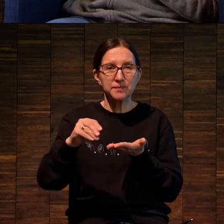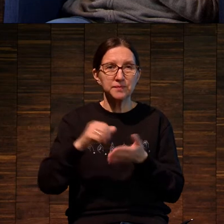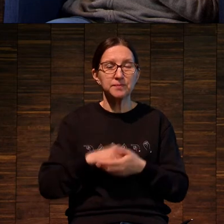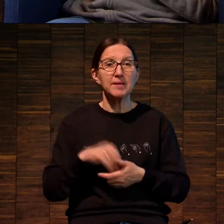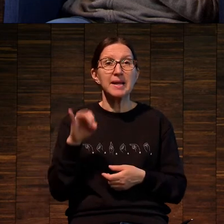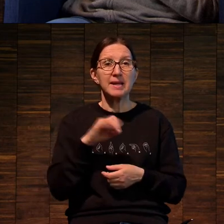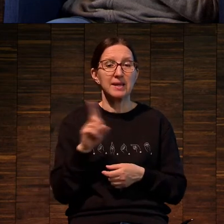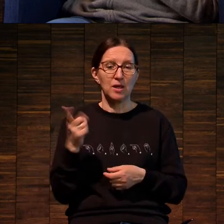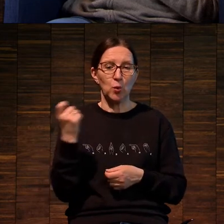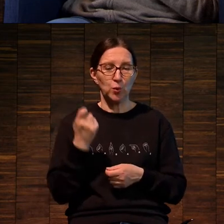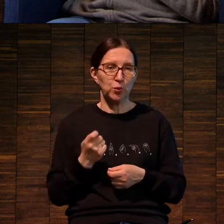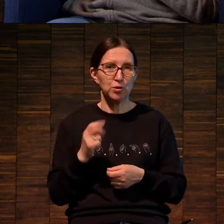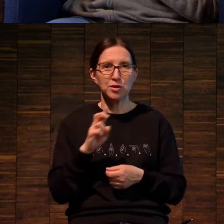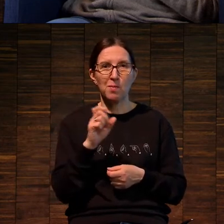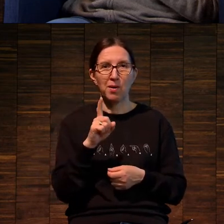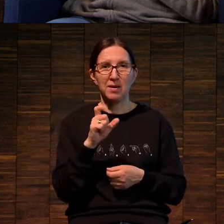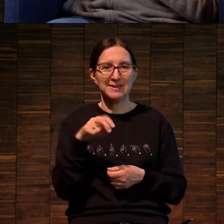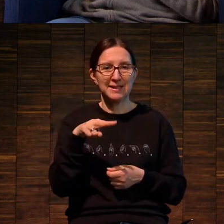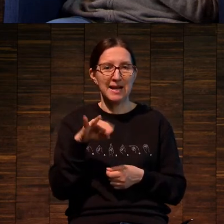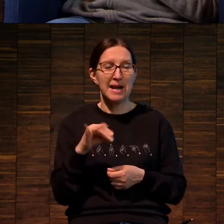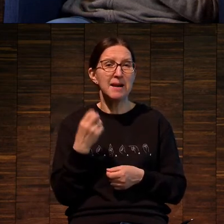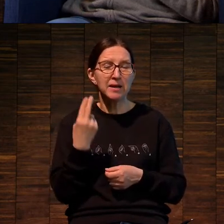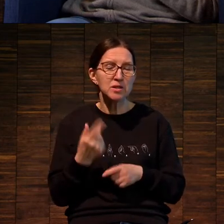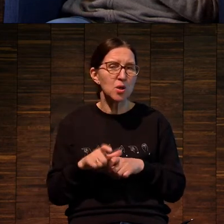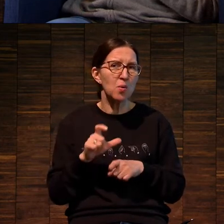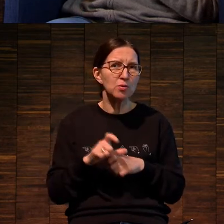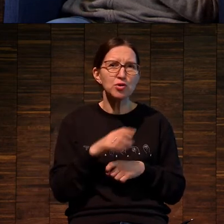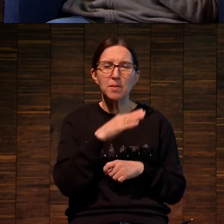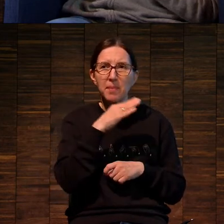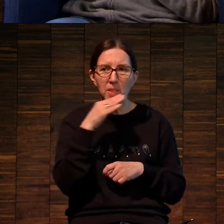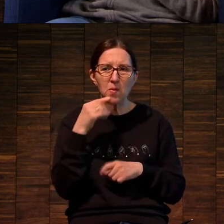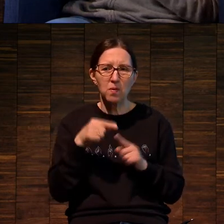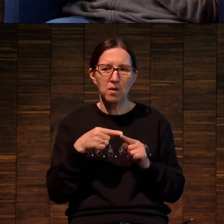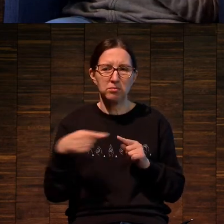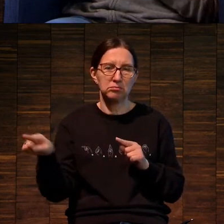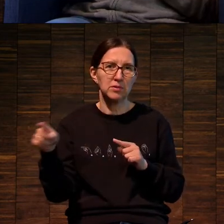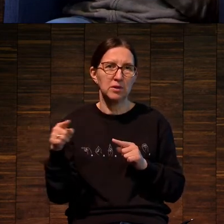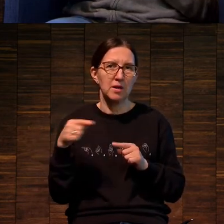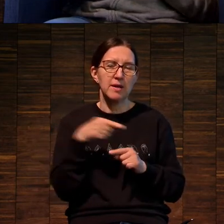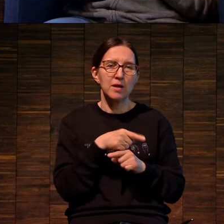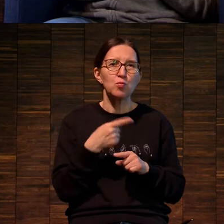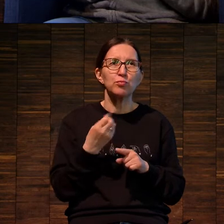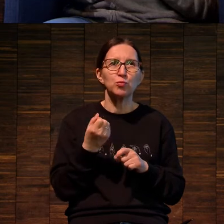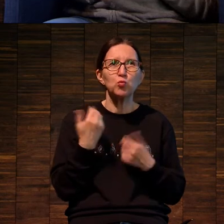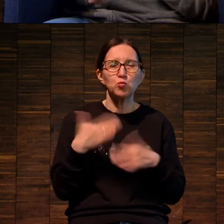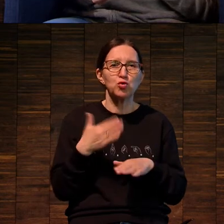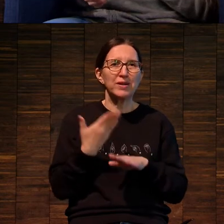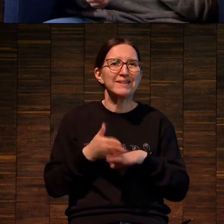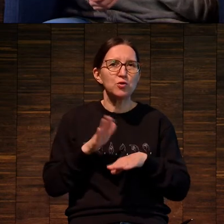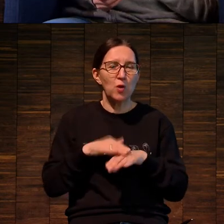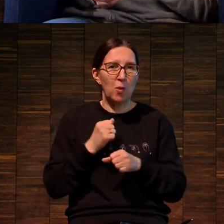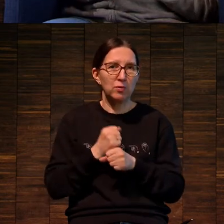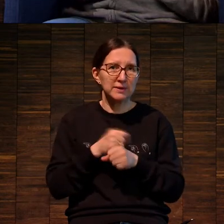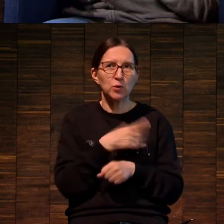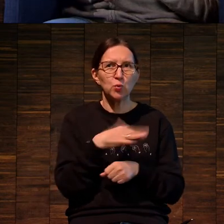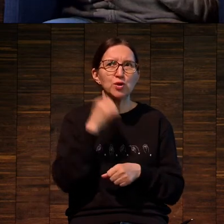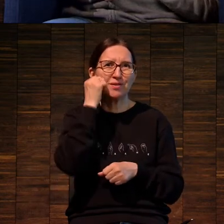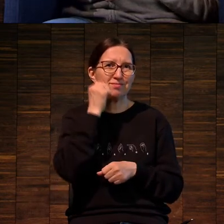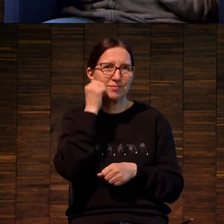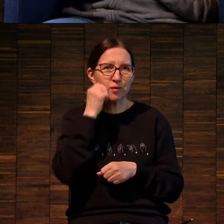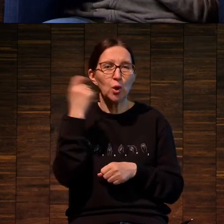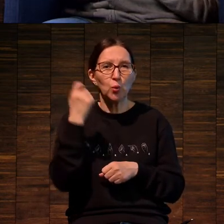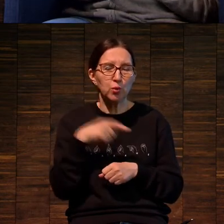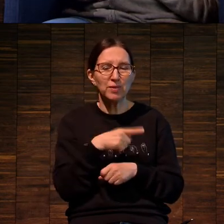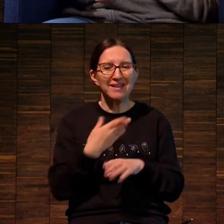И базилица вообще довольно много. То есть он последние годы, я так понимаю, что ему тяжело делать, он уже взрослый, пожилой